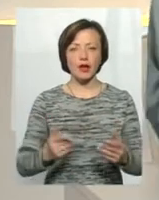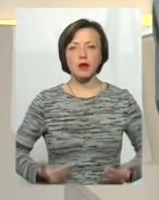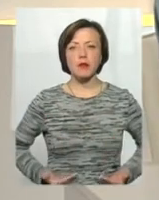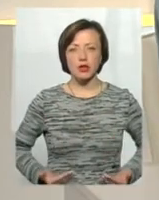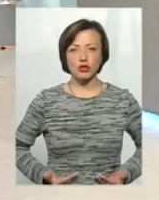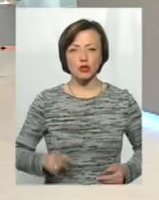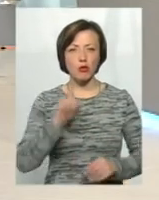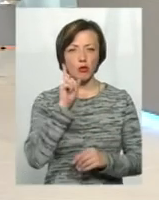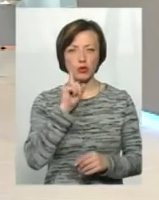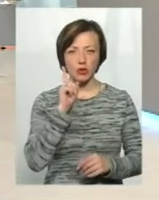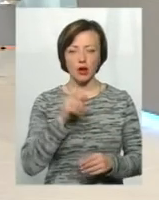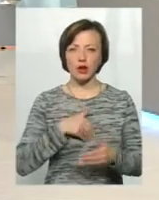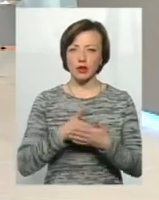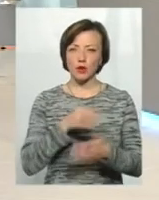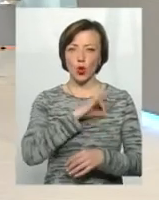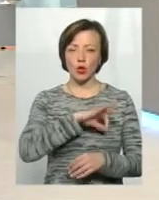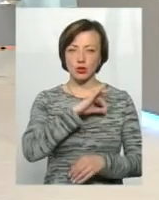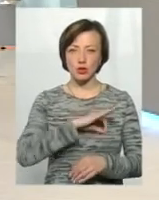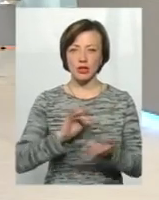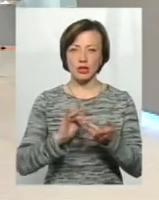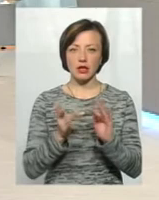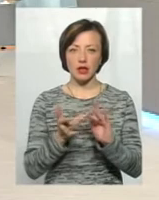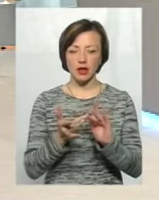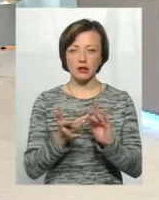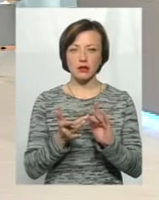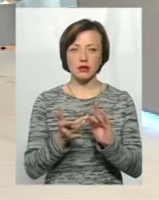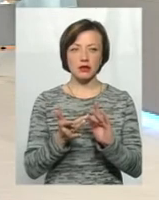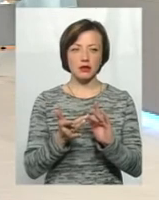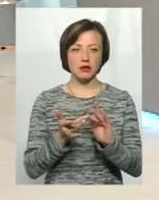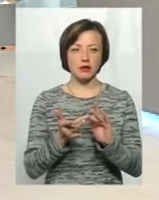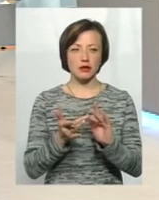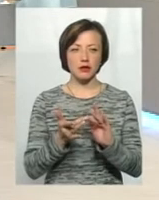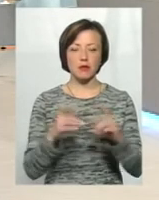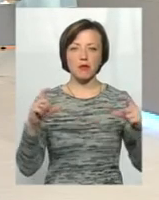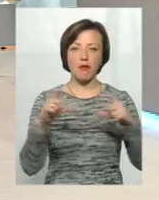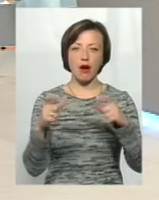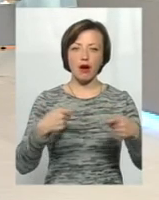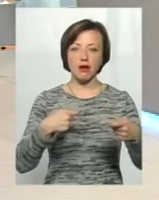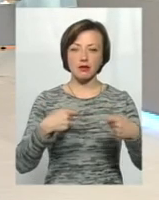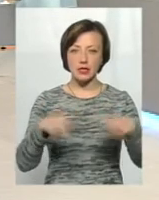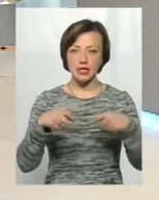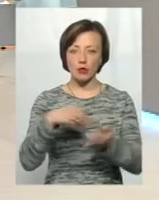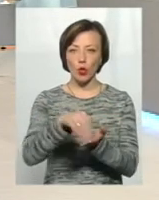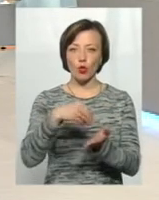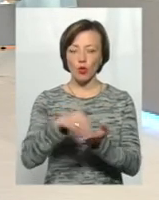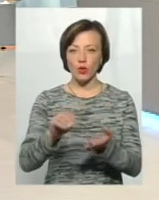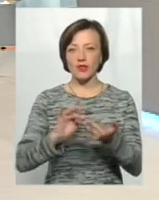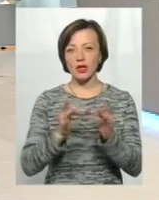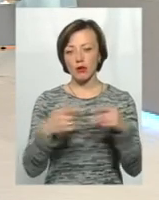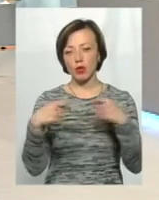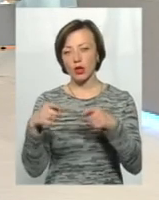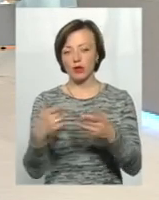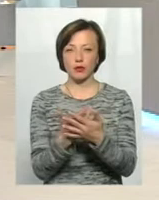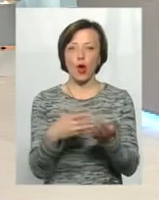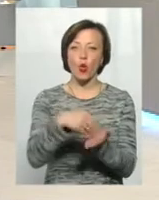молодших, активно користуються інтернет-магазинами, купують в інтернеті, продають в